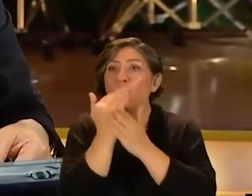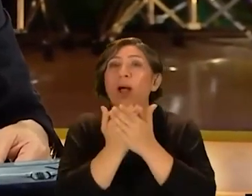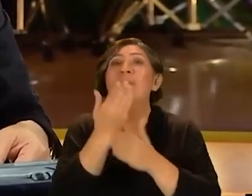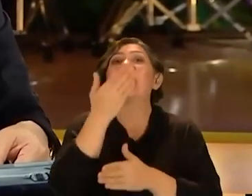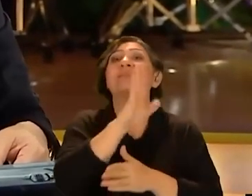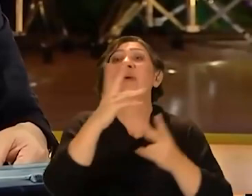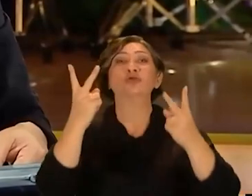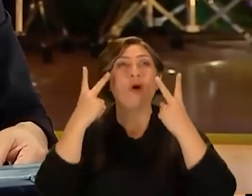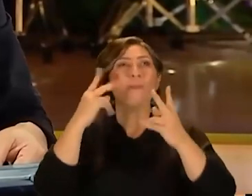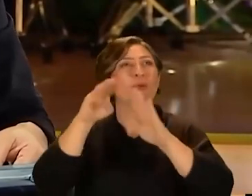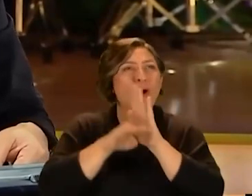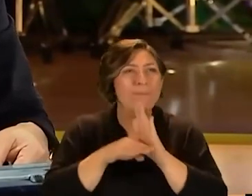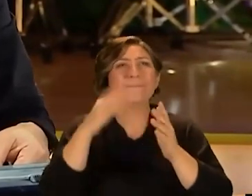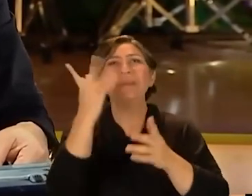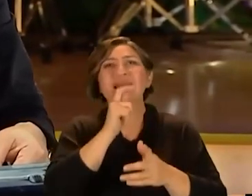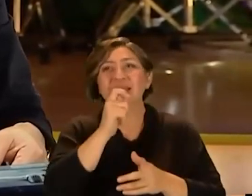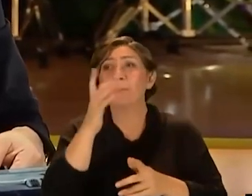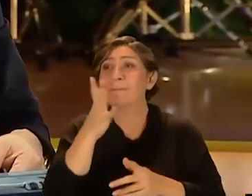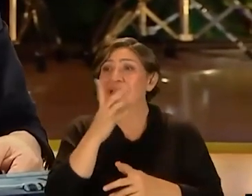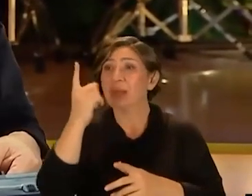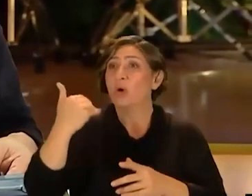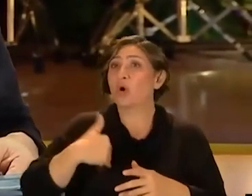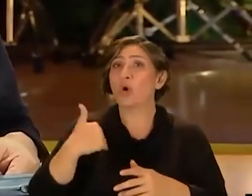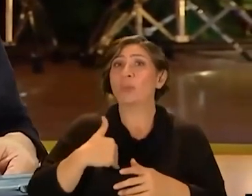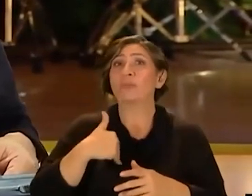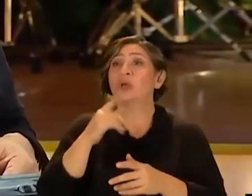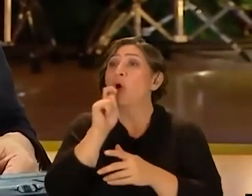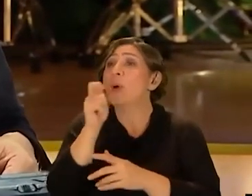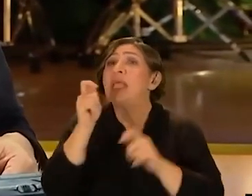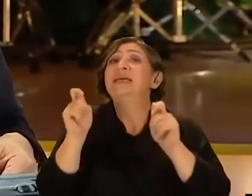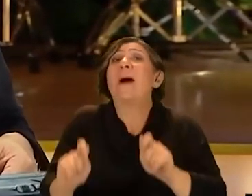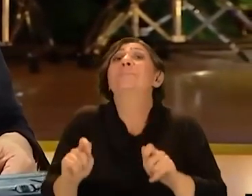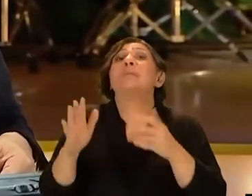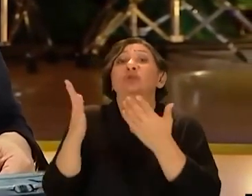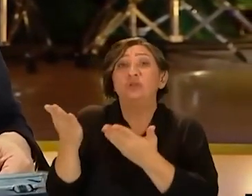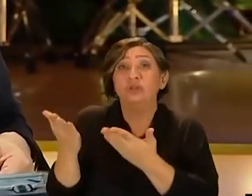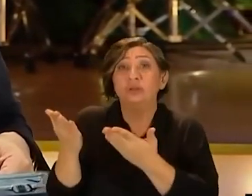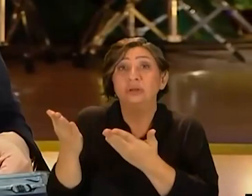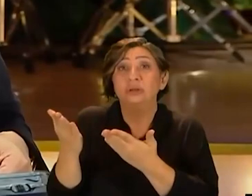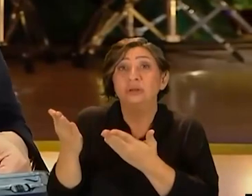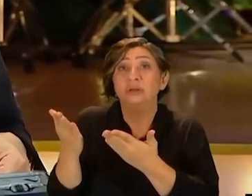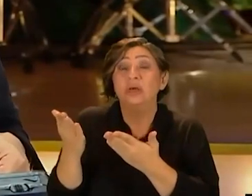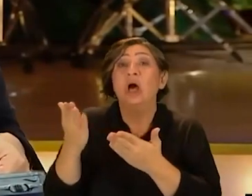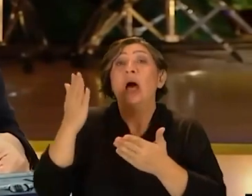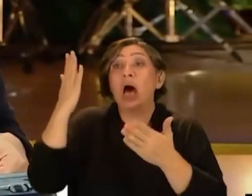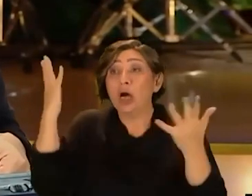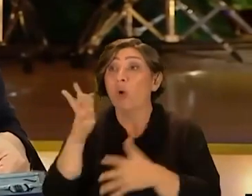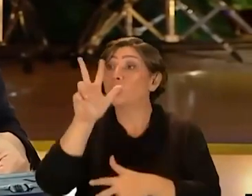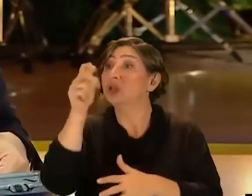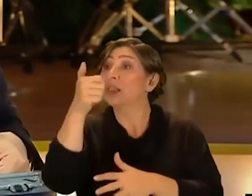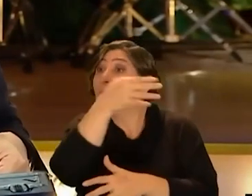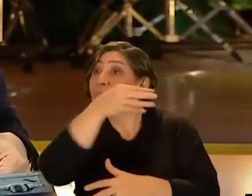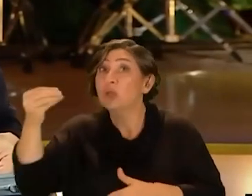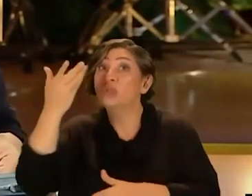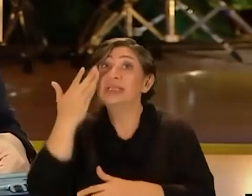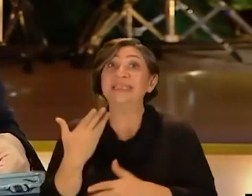dürüst Programa katılmamış Bir tane bilindik bir kurum Çok bilindik bir kurum Röportaj yapmamış Haşırt diye